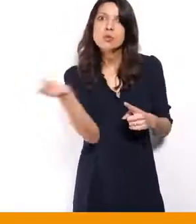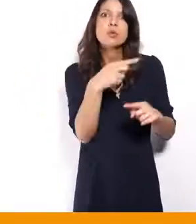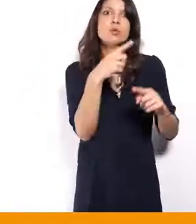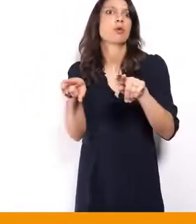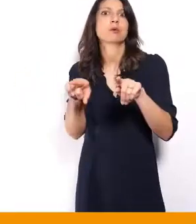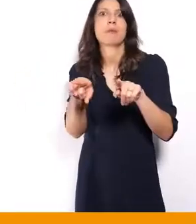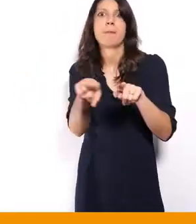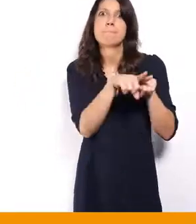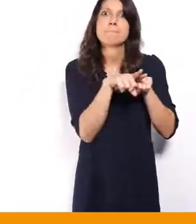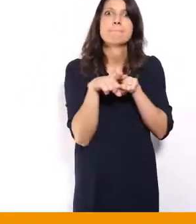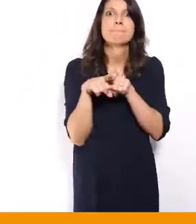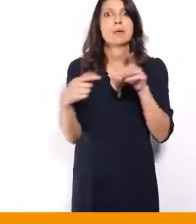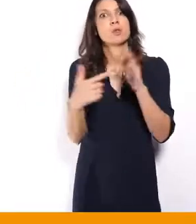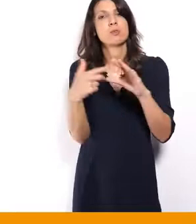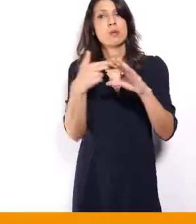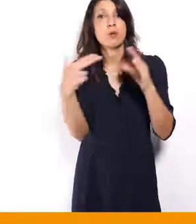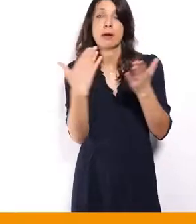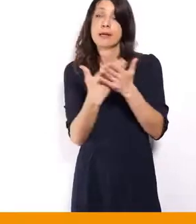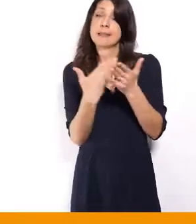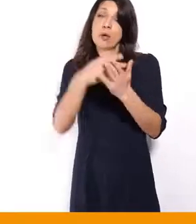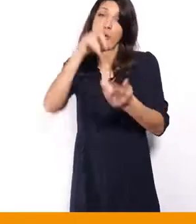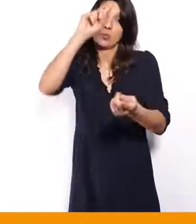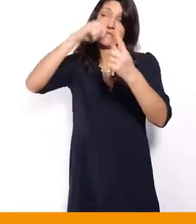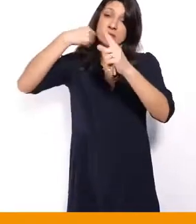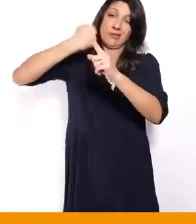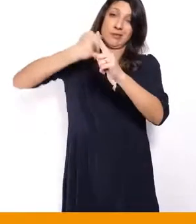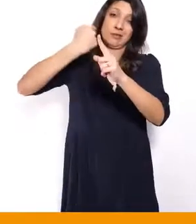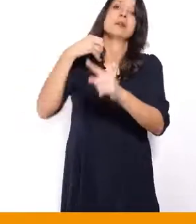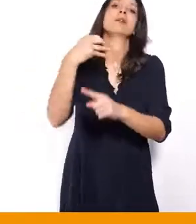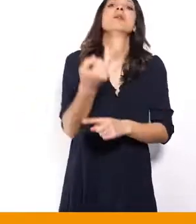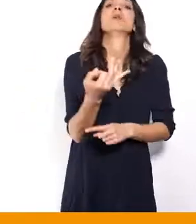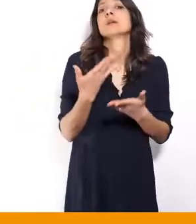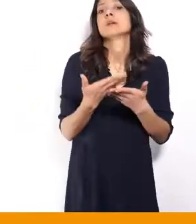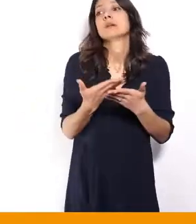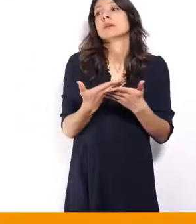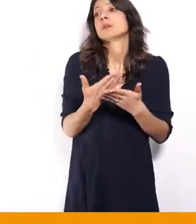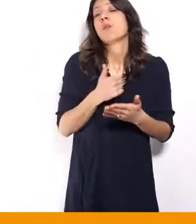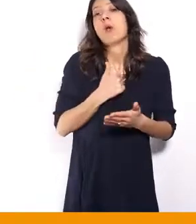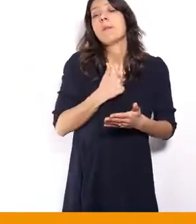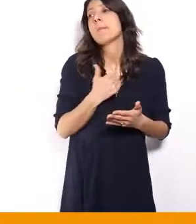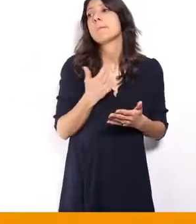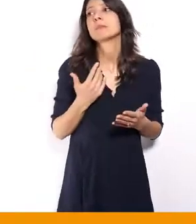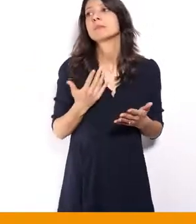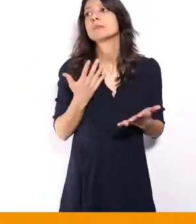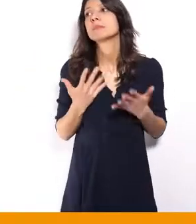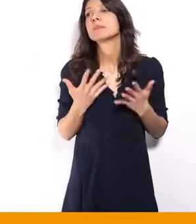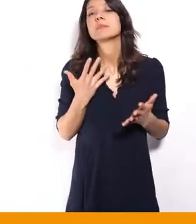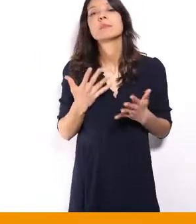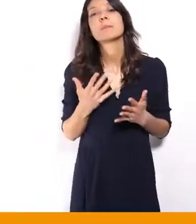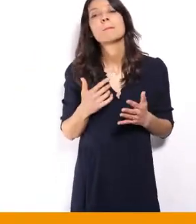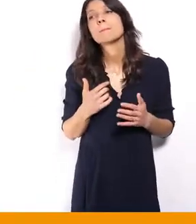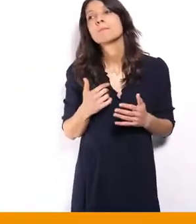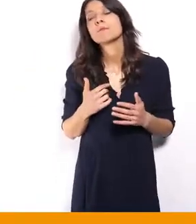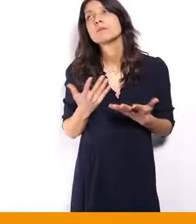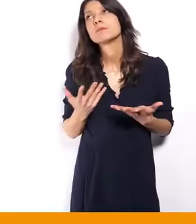de combat, c'est un objectif de lutte derrière lequel on pourrait. Moi, je ne suis pas du tout… Je ne pas partie de ceux qui